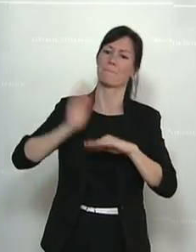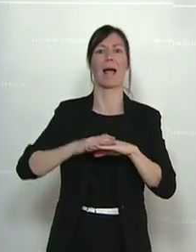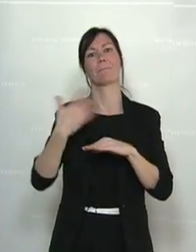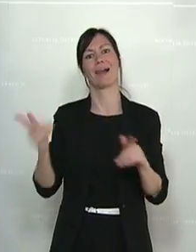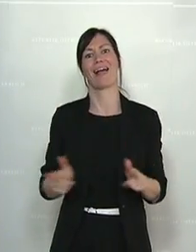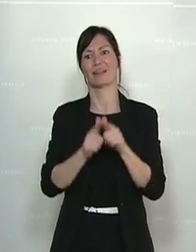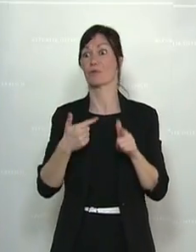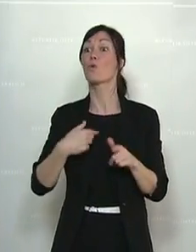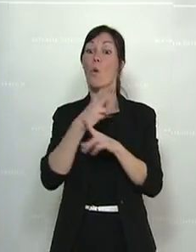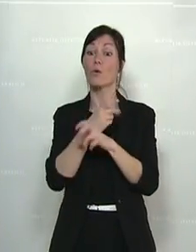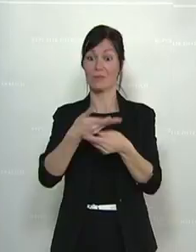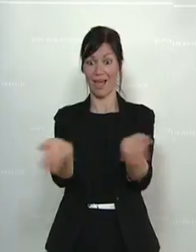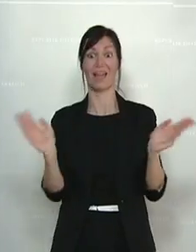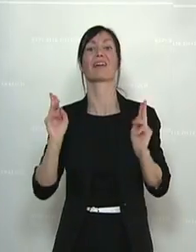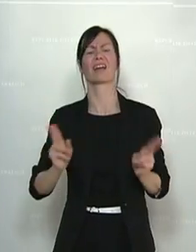stolz sein auf seine Frauen.